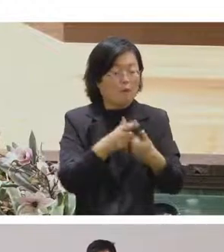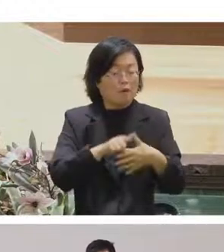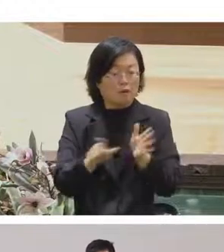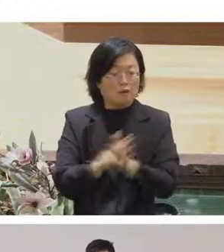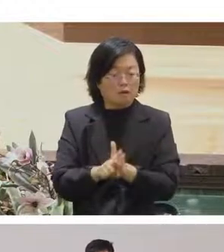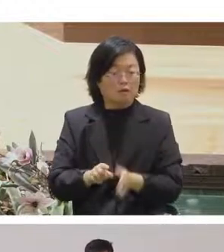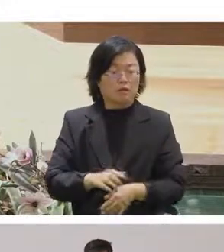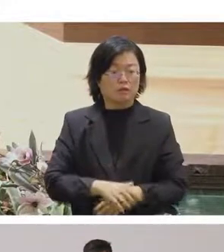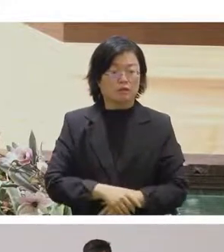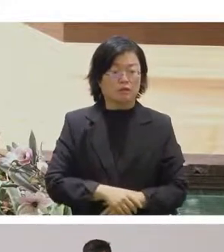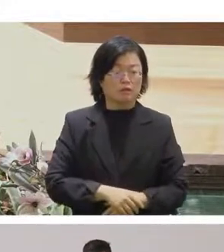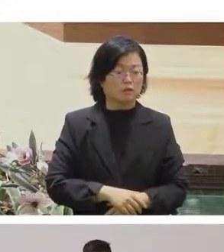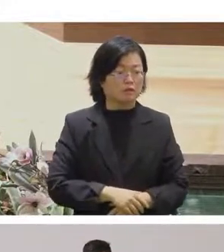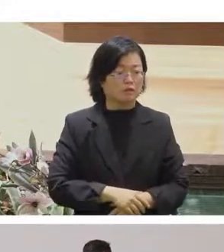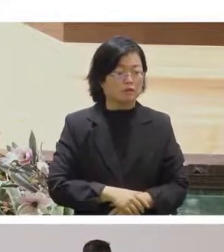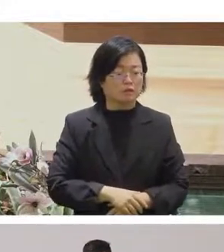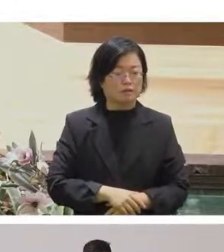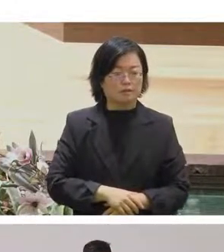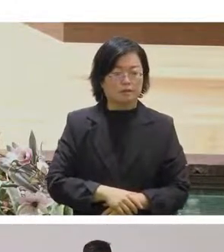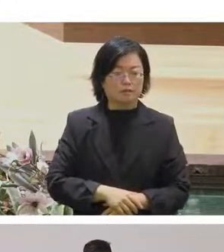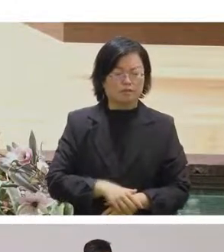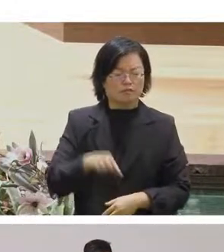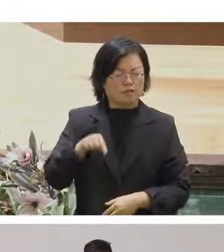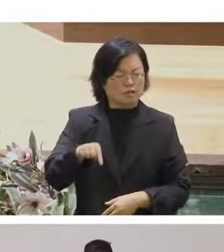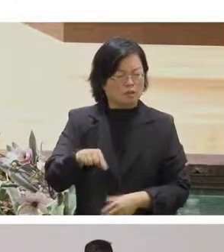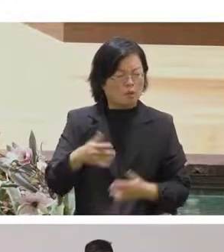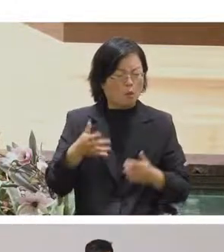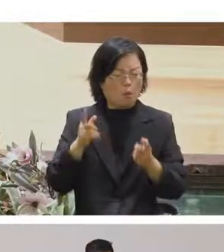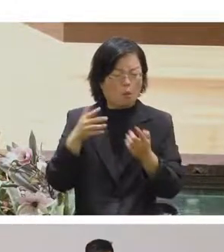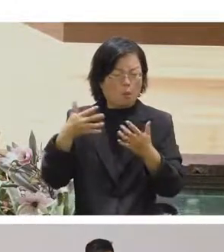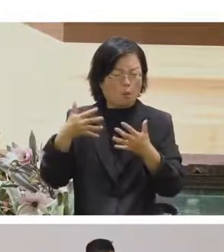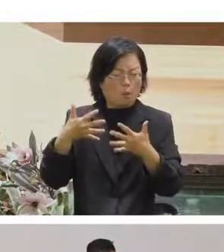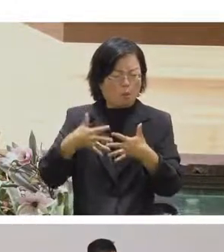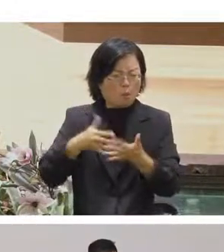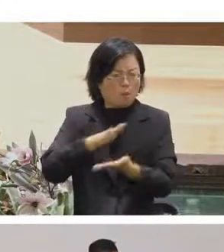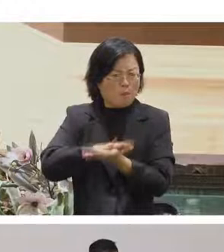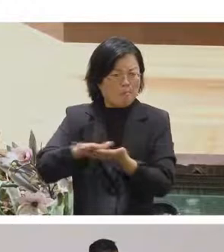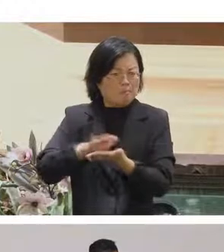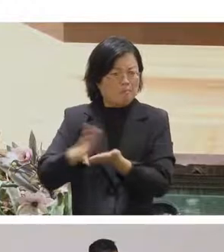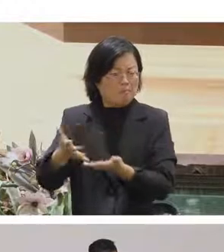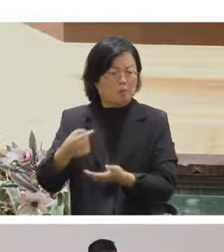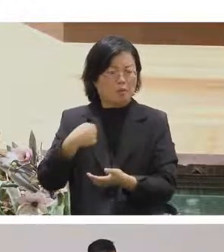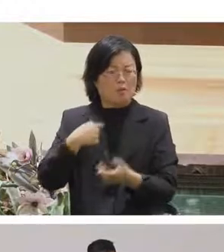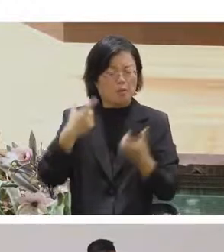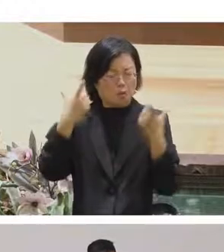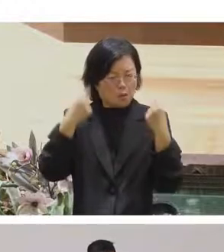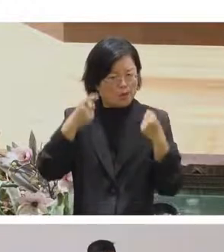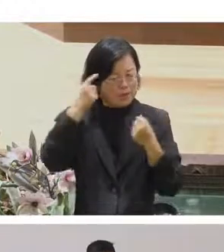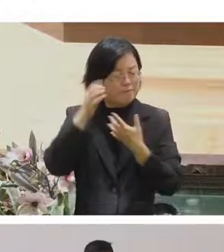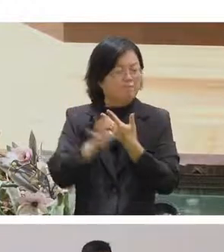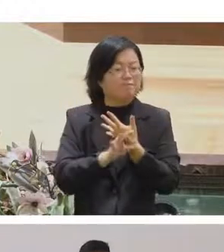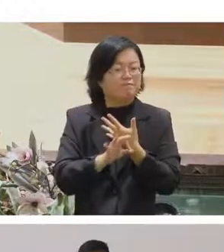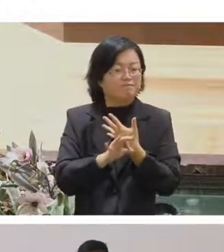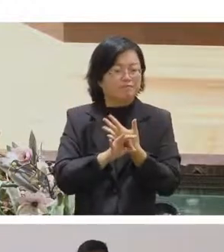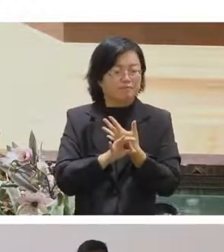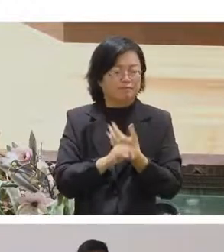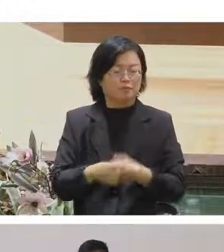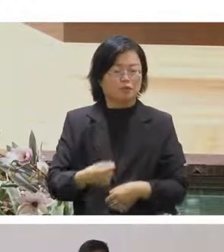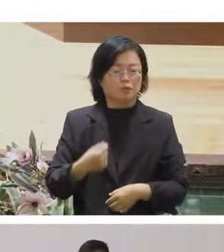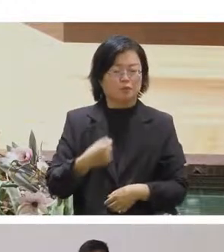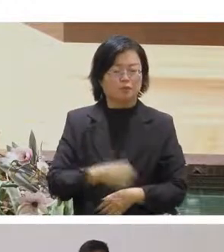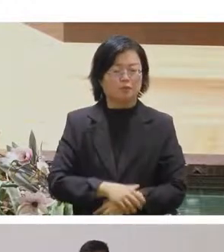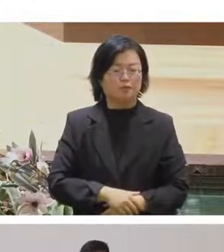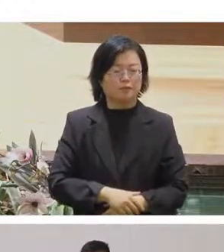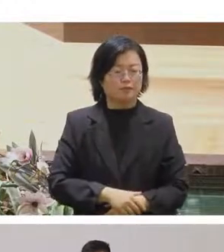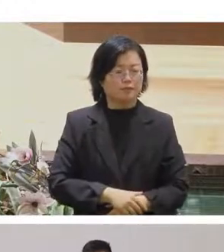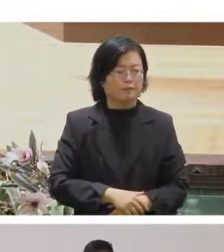還需要賣現場舊松這個解決方案然後我本來想要模擬這個程序所以我本來想要走到台下然後